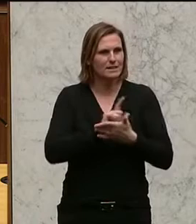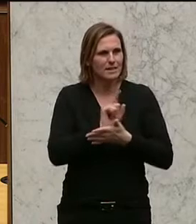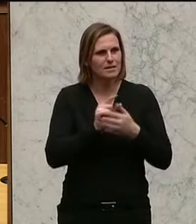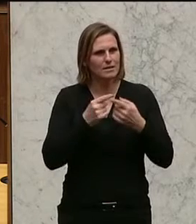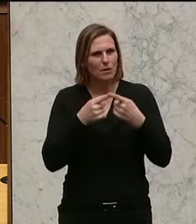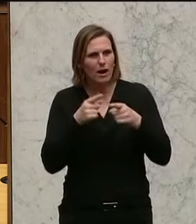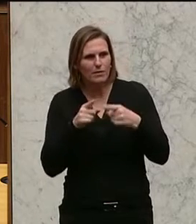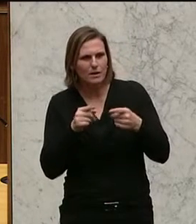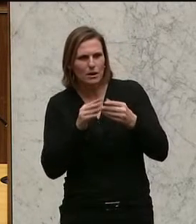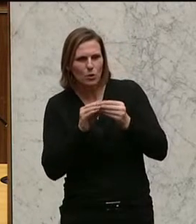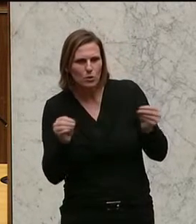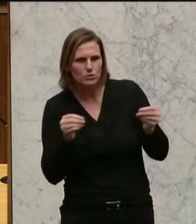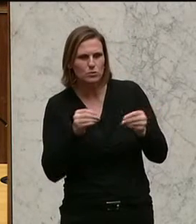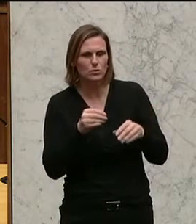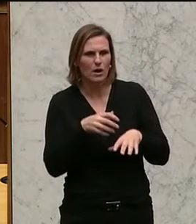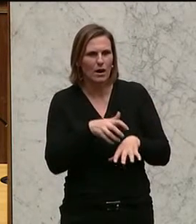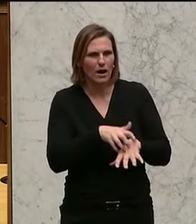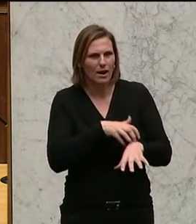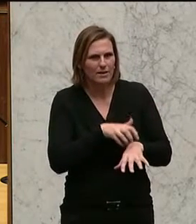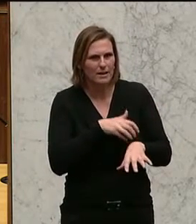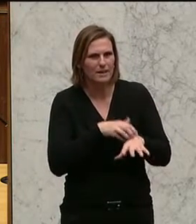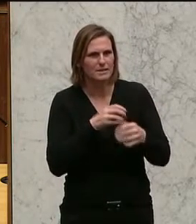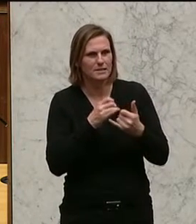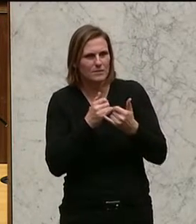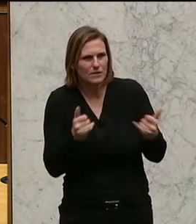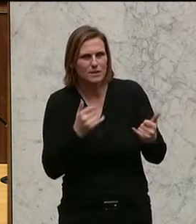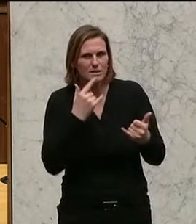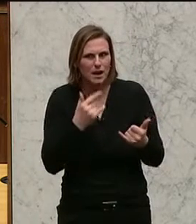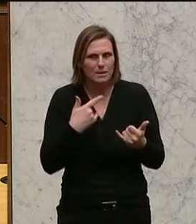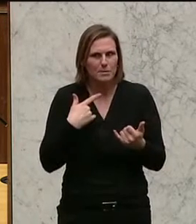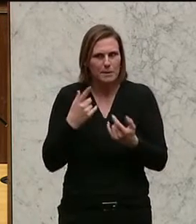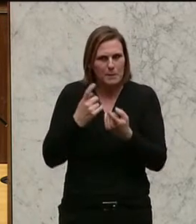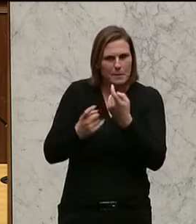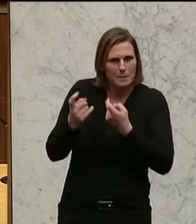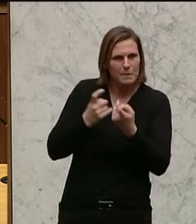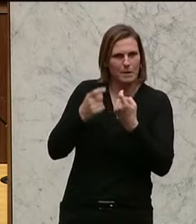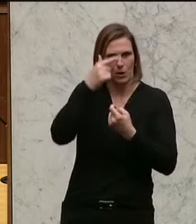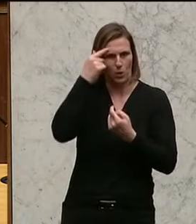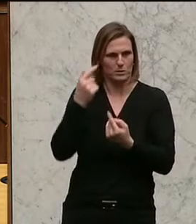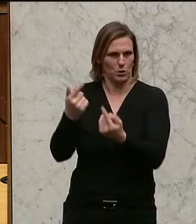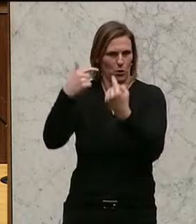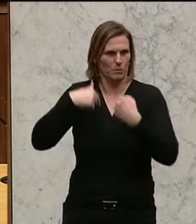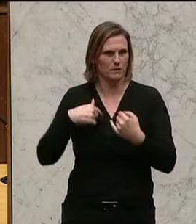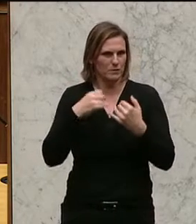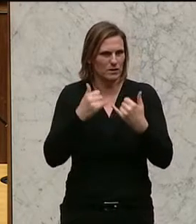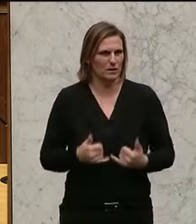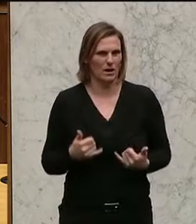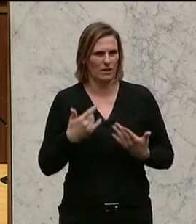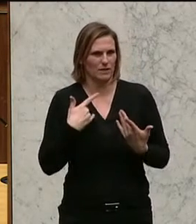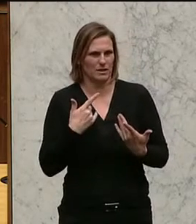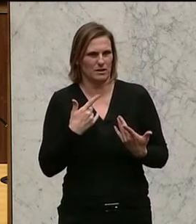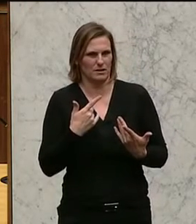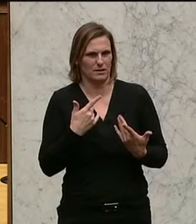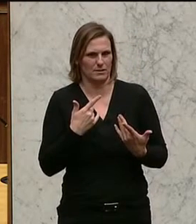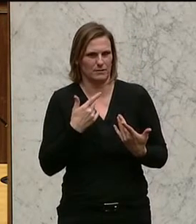Ansätze und Anreize setze, damit die Leute hierher kommen. Wir haben ja das perverse System, dass wir auf der einen Seite alles